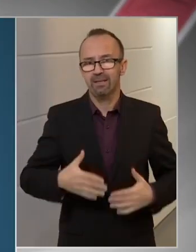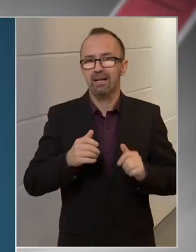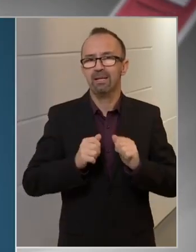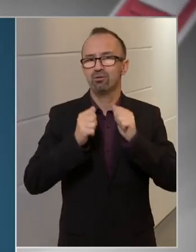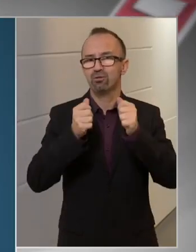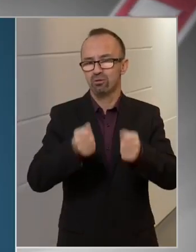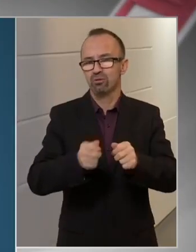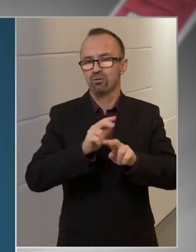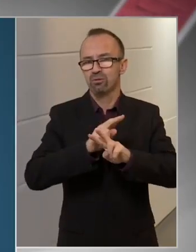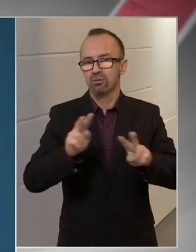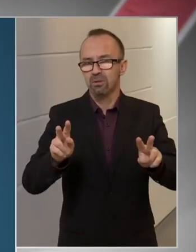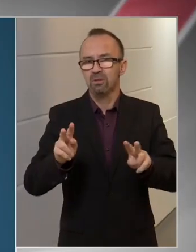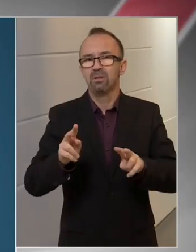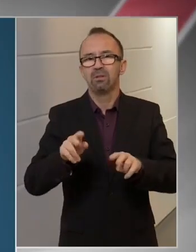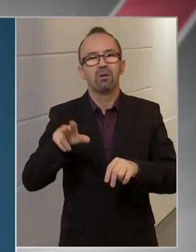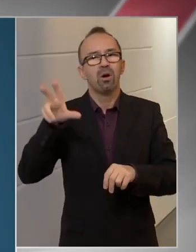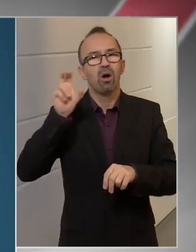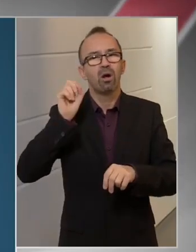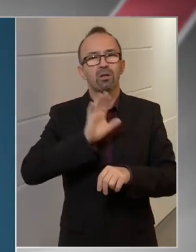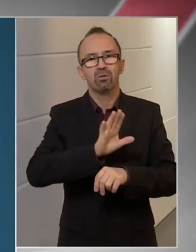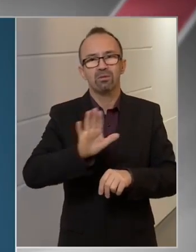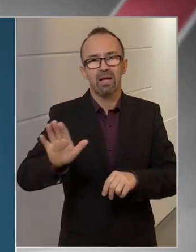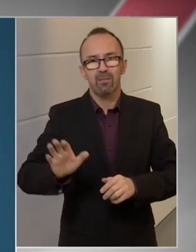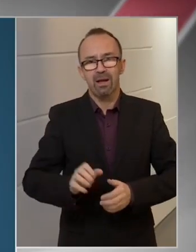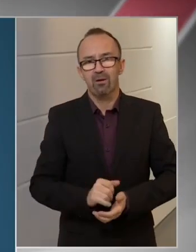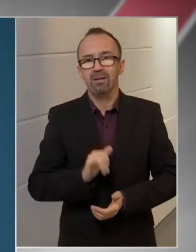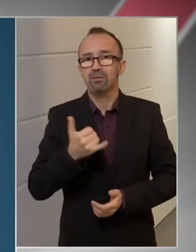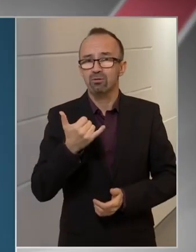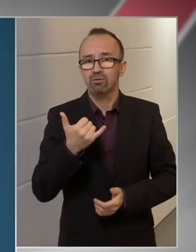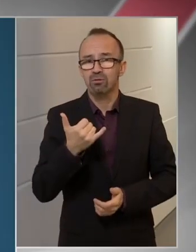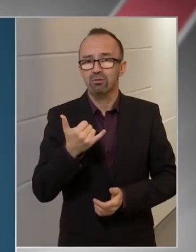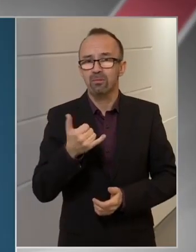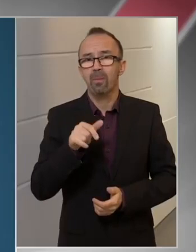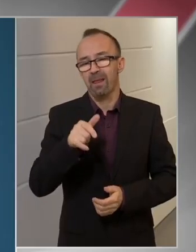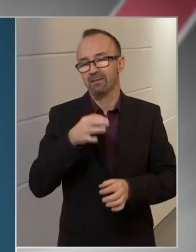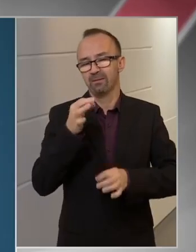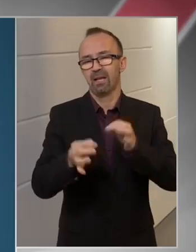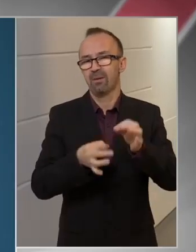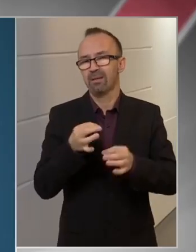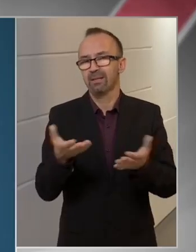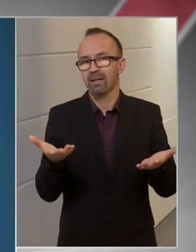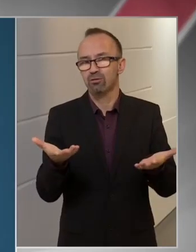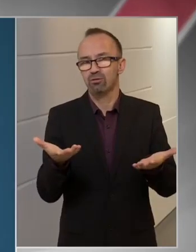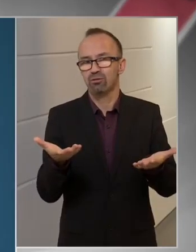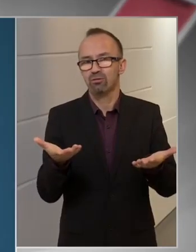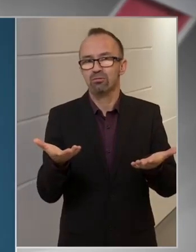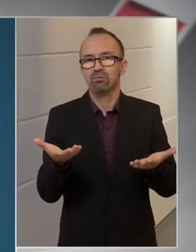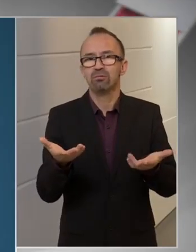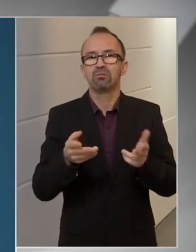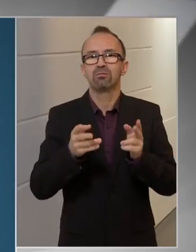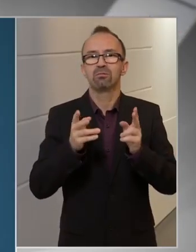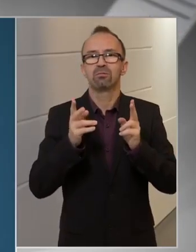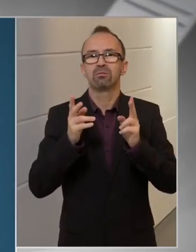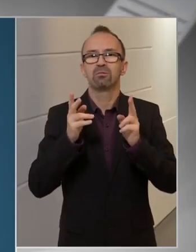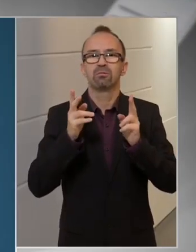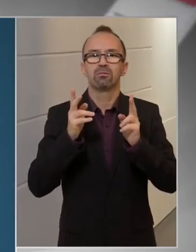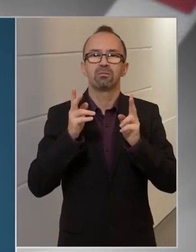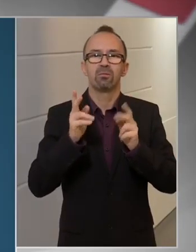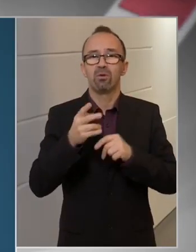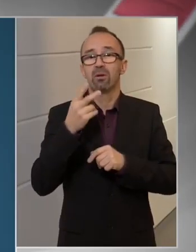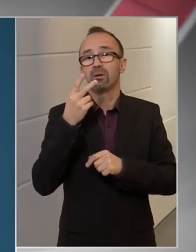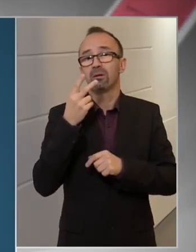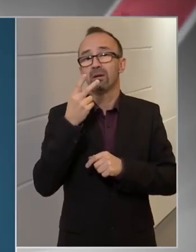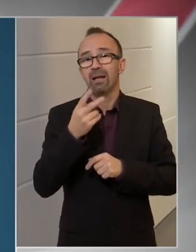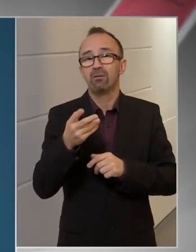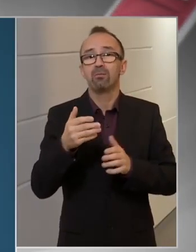biztosítottak a hallgatóink számára is, hiszen ez természetes, hogy látjuk azt,